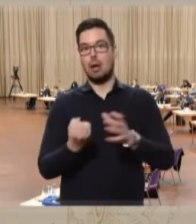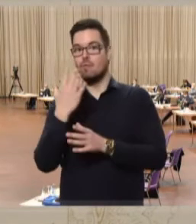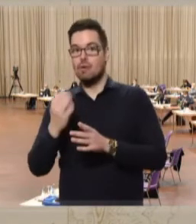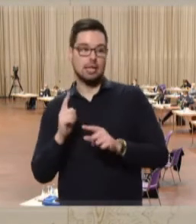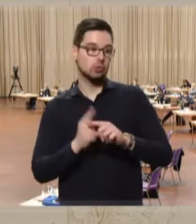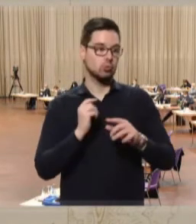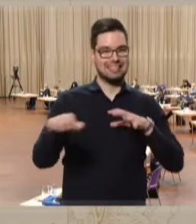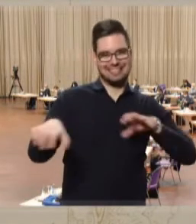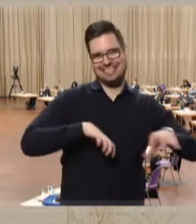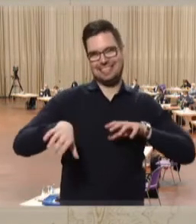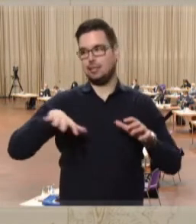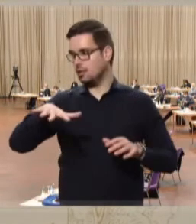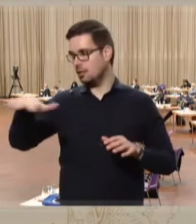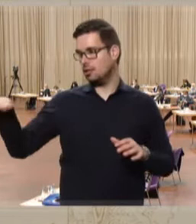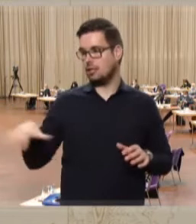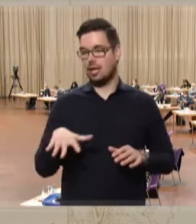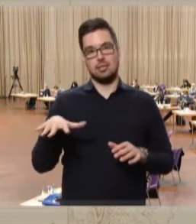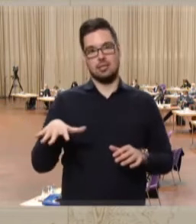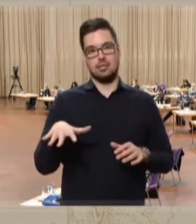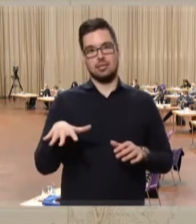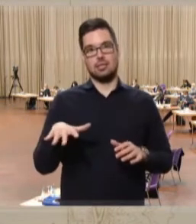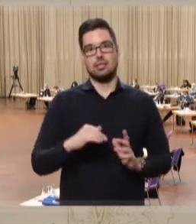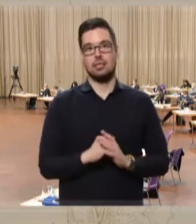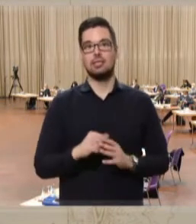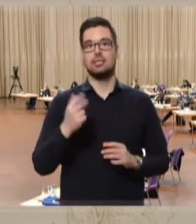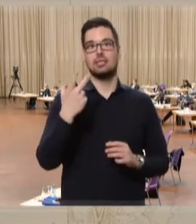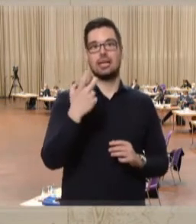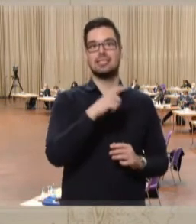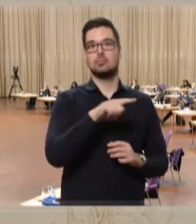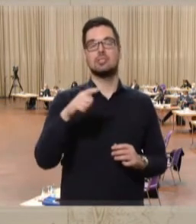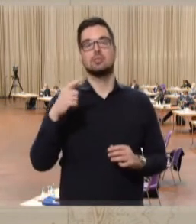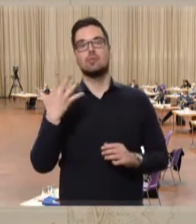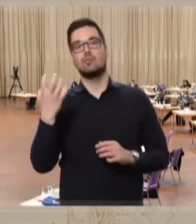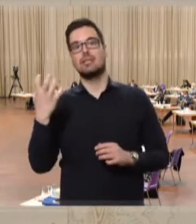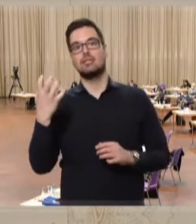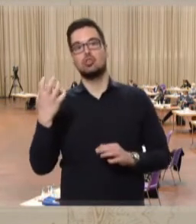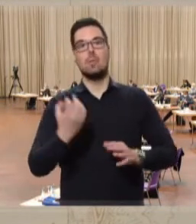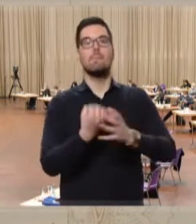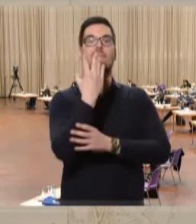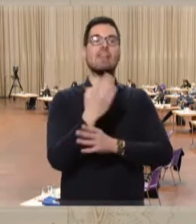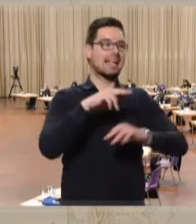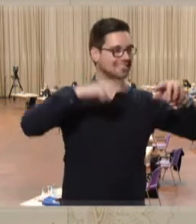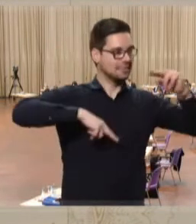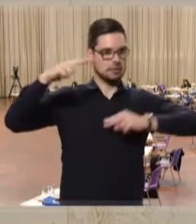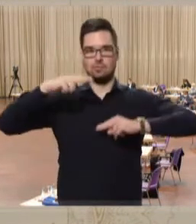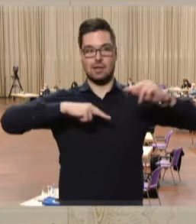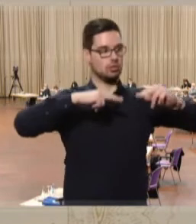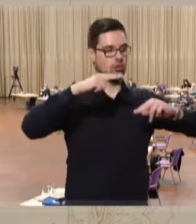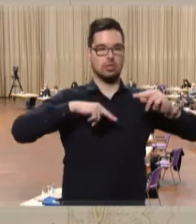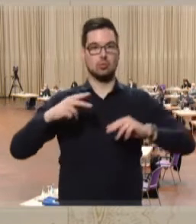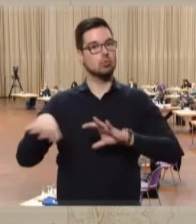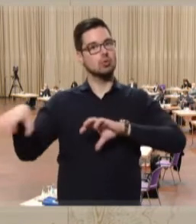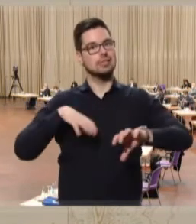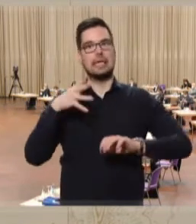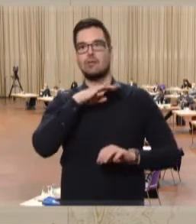Tierarten. Man findet 30 bis 45 Pflanzenarten je 25 Quadratmeter und eine hohe Anzahl von